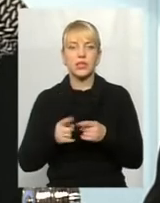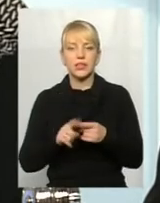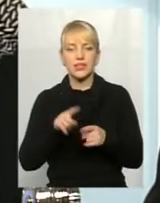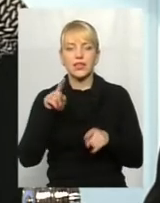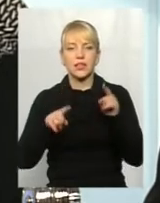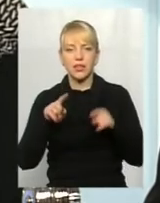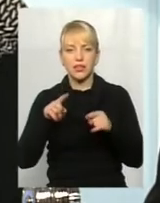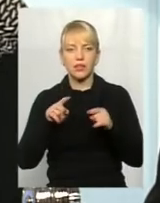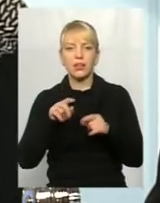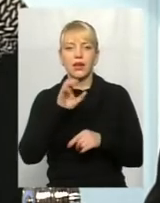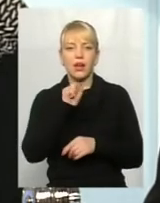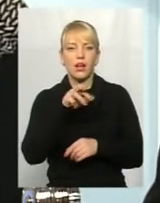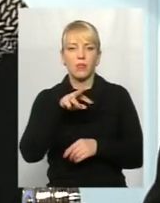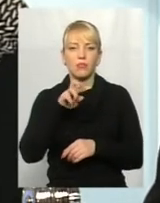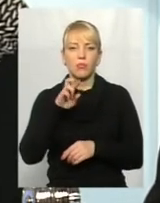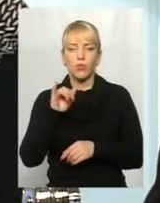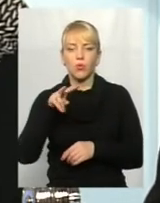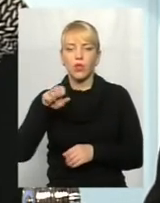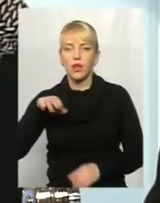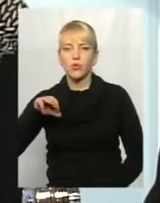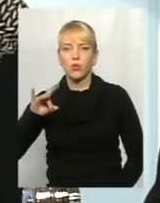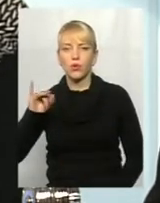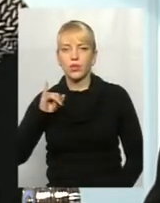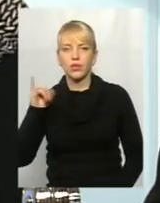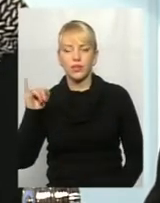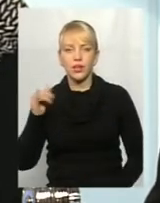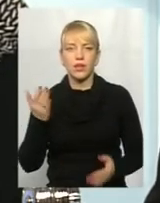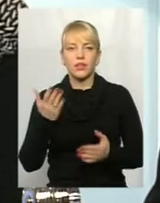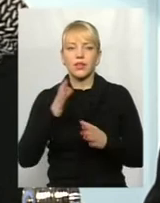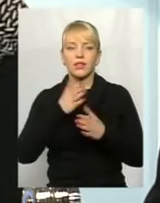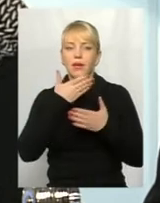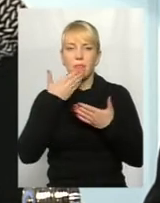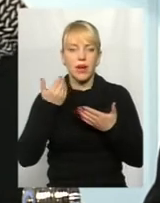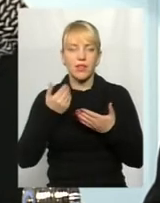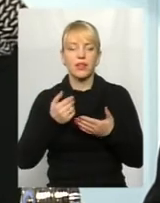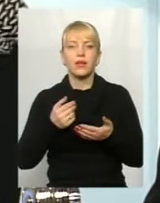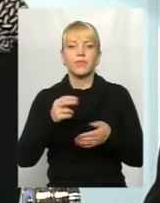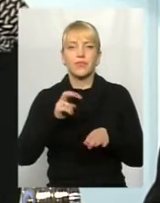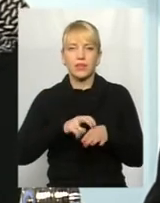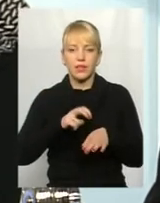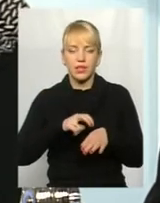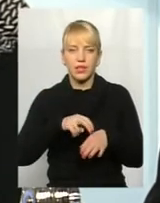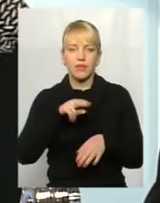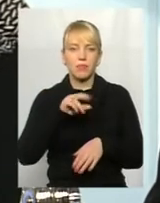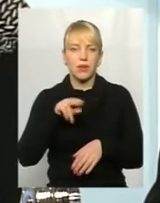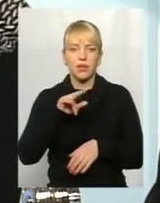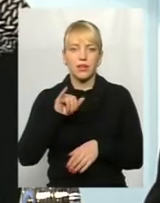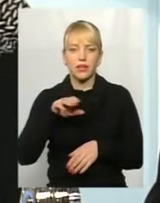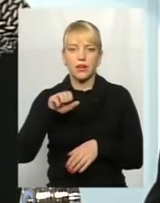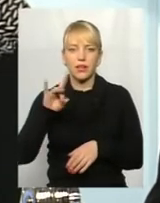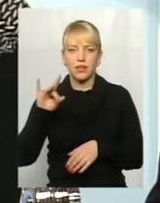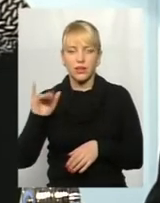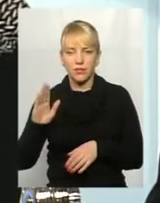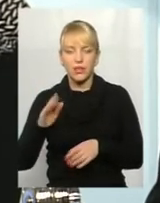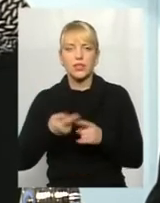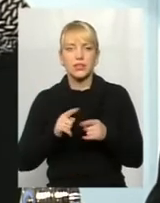амбулаторії, які поки що не мали лікарів-педіатрів. То якраз ця допомога